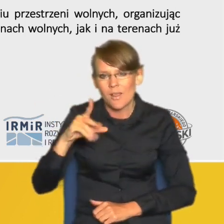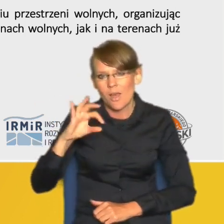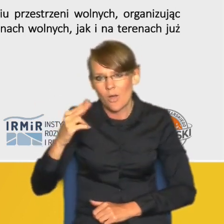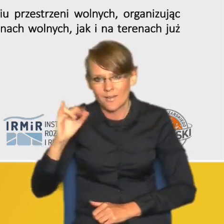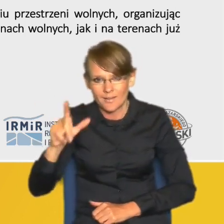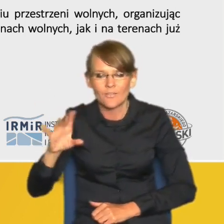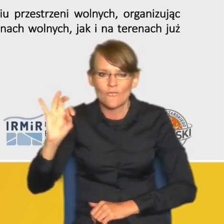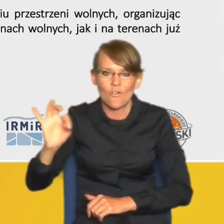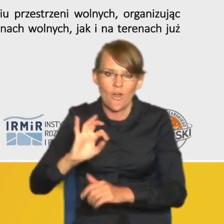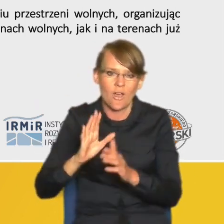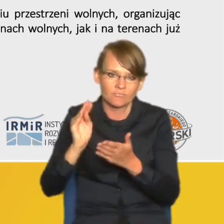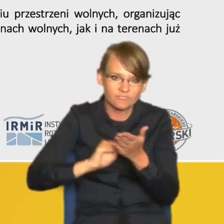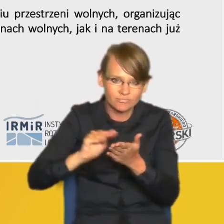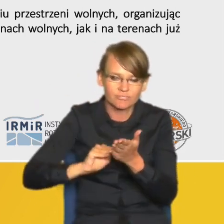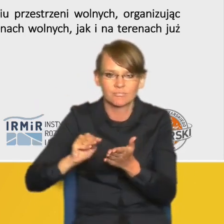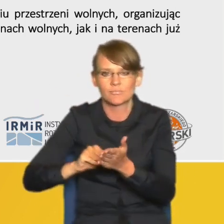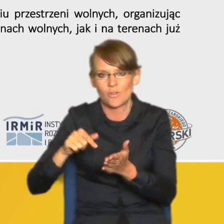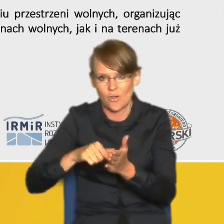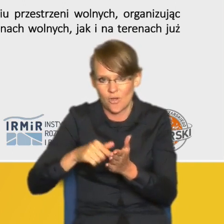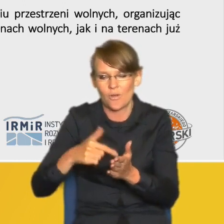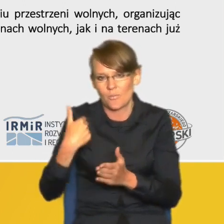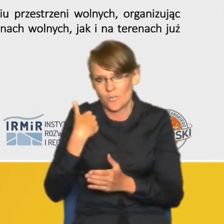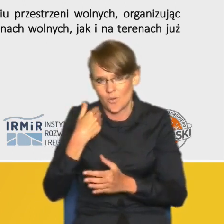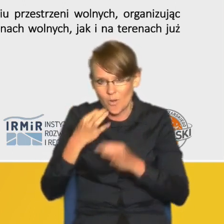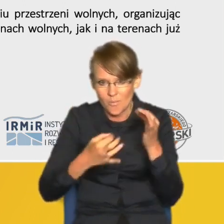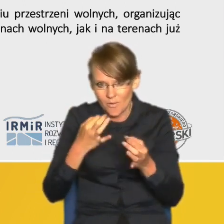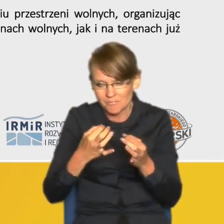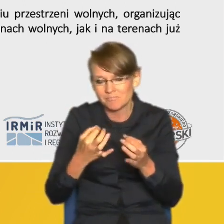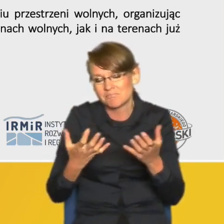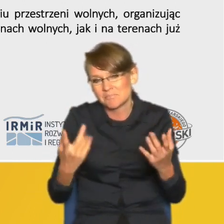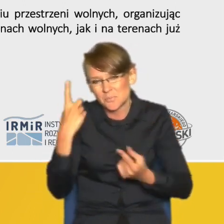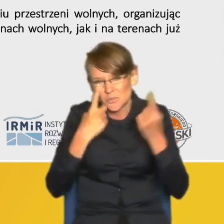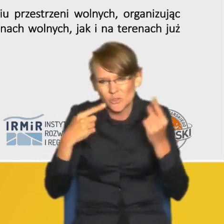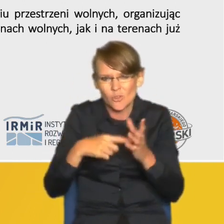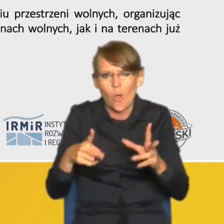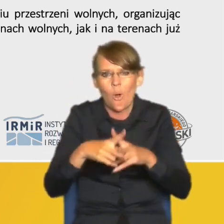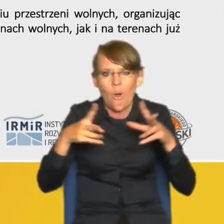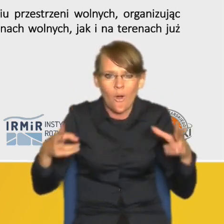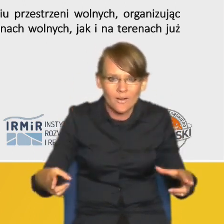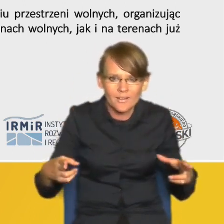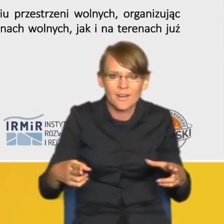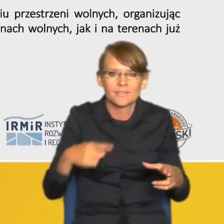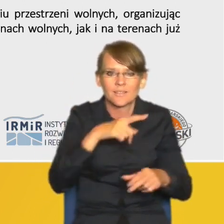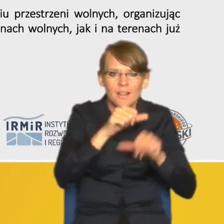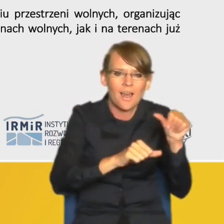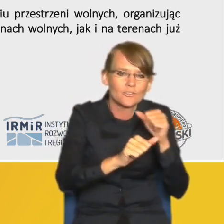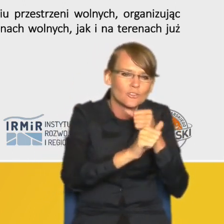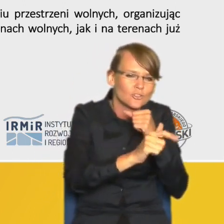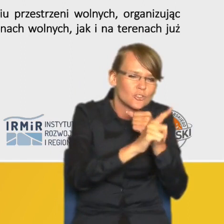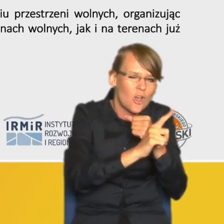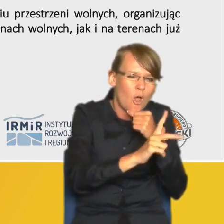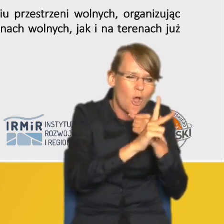publikacjach i wydaje się że po tym okresie takiej modernistycznej fali lat siedziątych